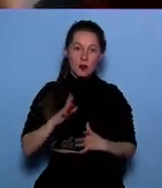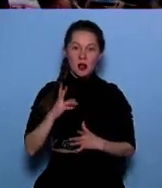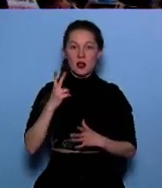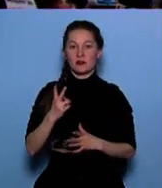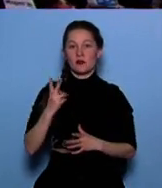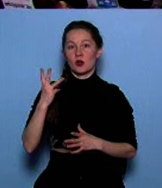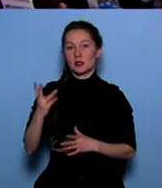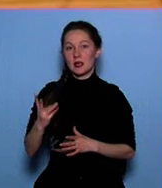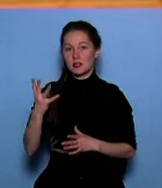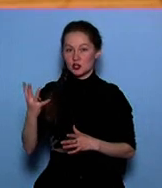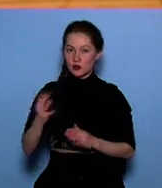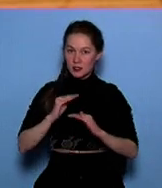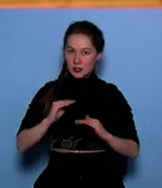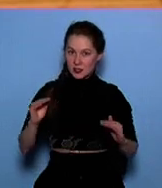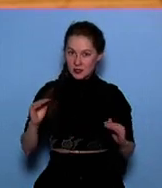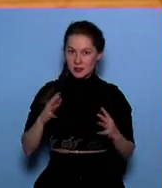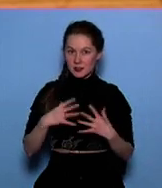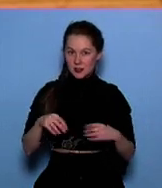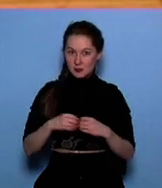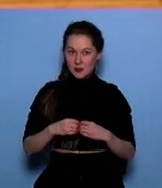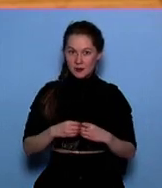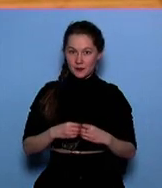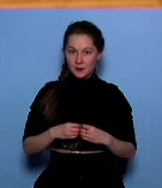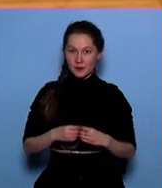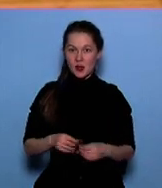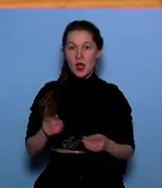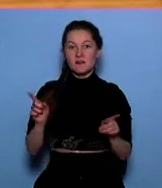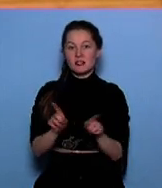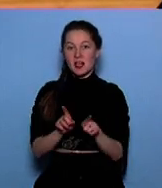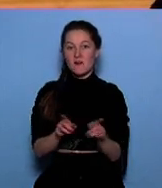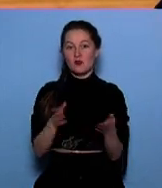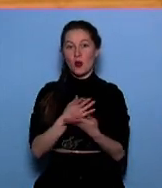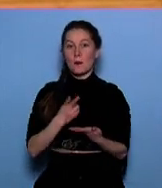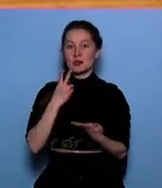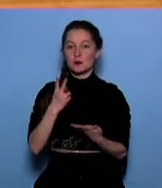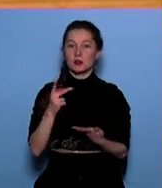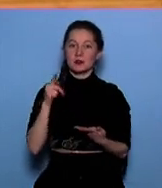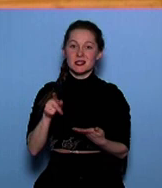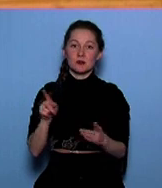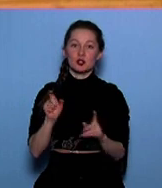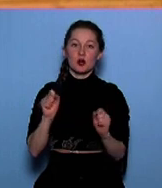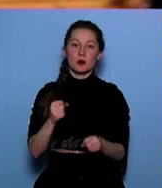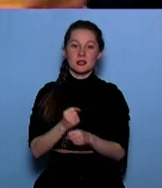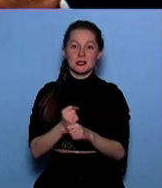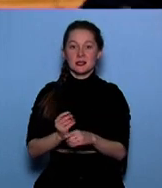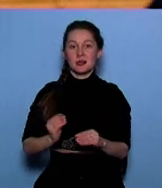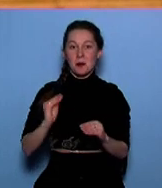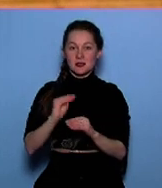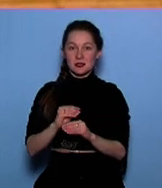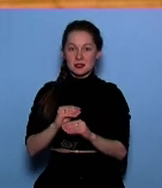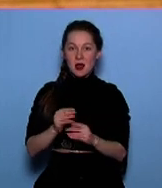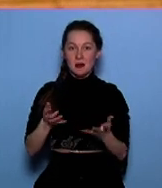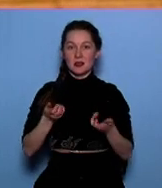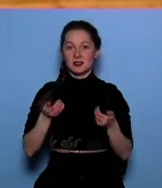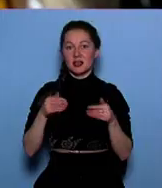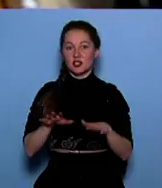семьях. Нужно принять максимальное усилие. Целый набор. Но все равно мы смотрим за тем, что можно сделать дополнительно. Вот приняли решение,